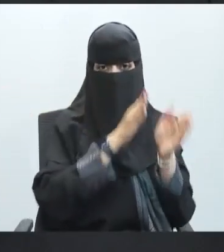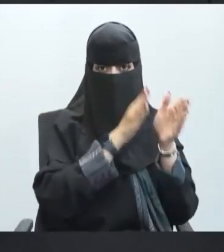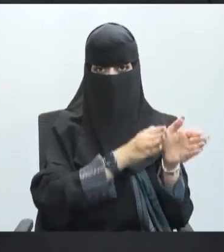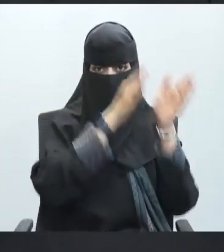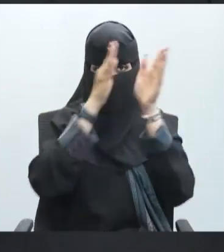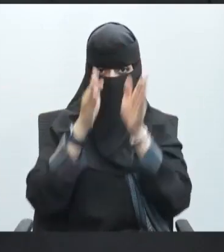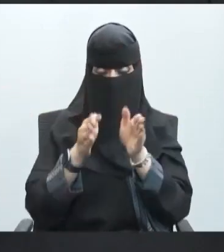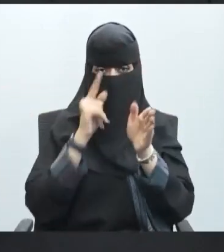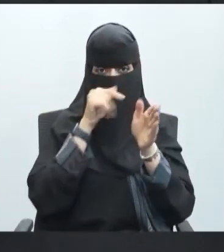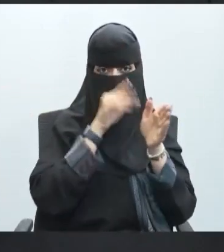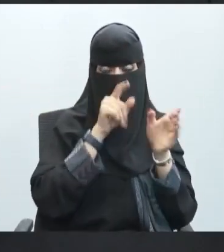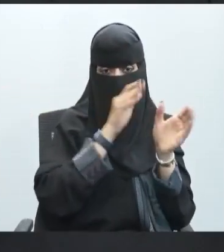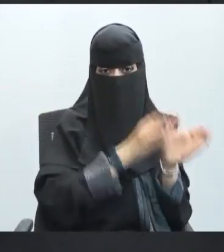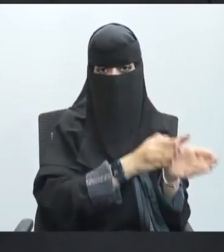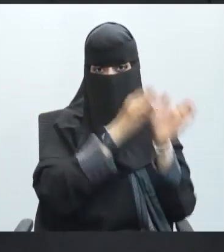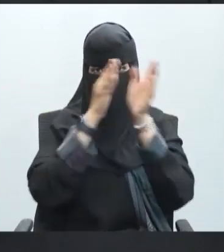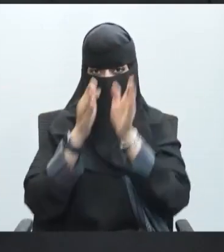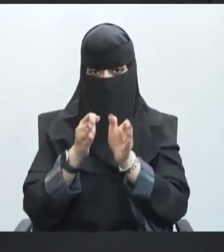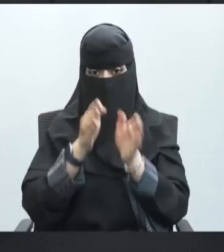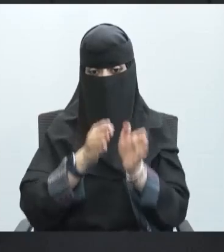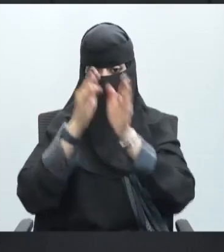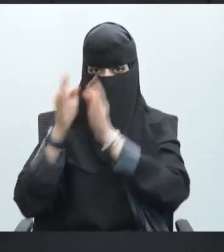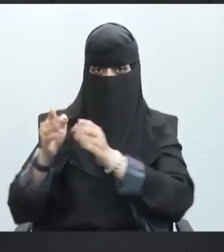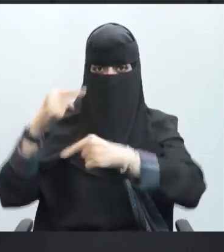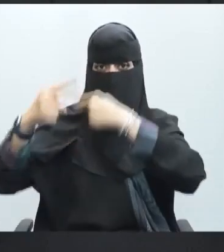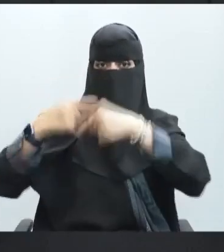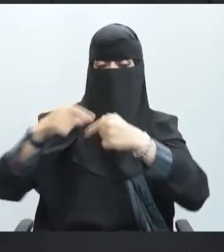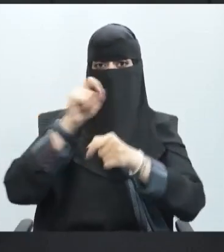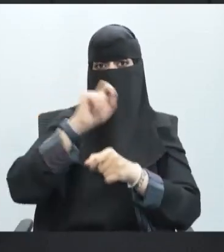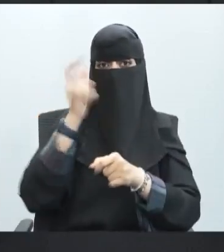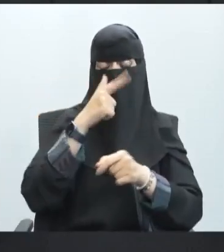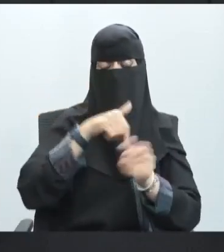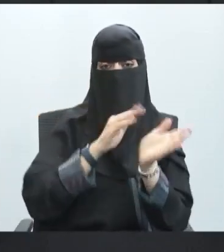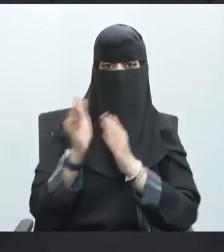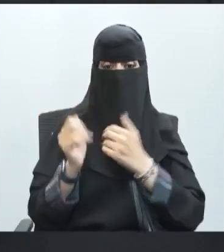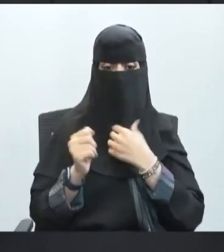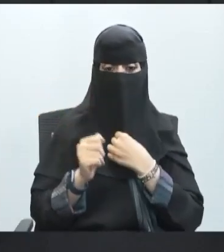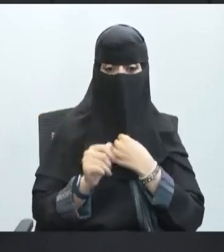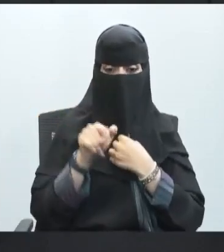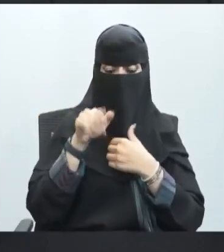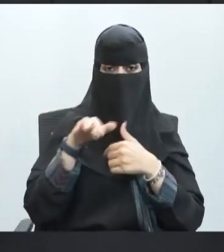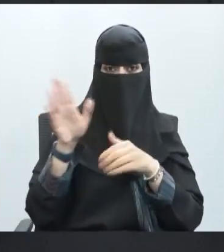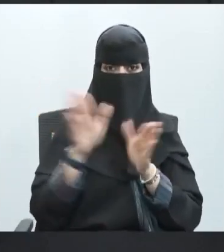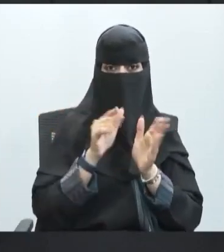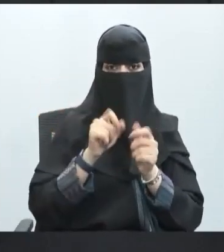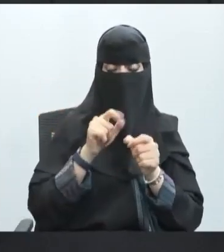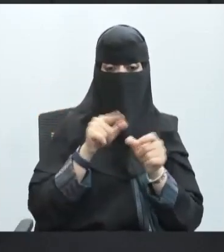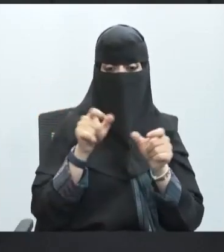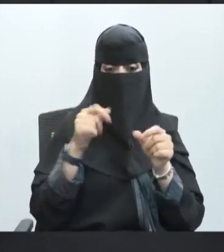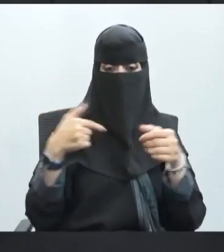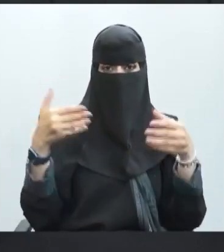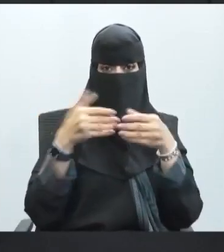بشكل وثبي هذه العملية تجعل أو تسرع من عملية نقل آيونات البوتاسيوم وآيونات الصوديوم